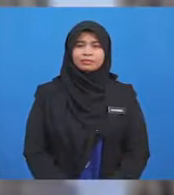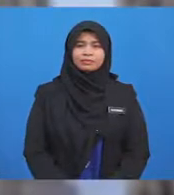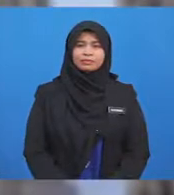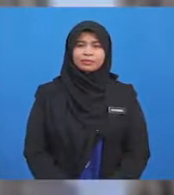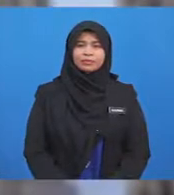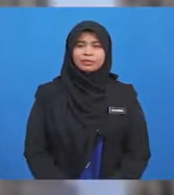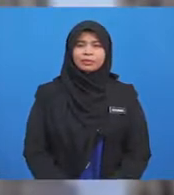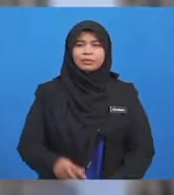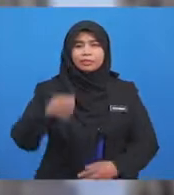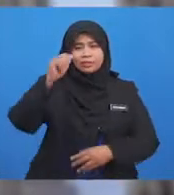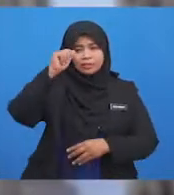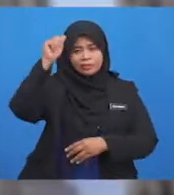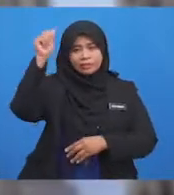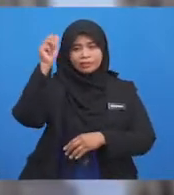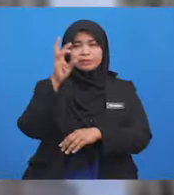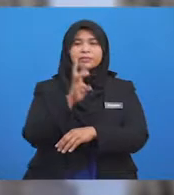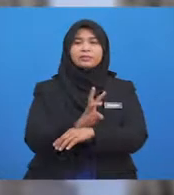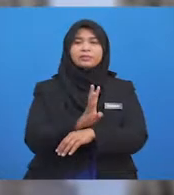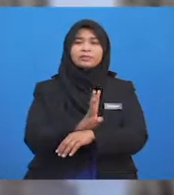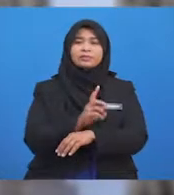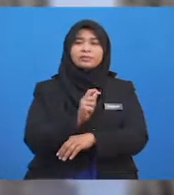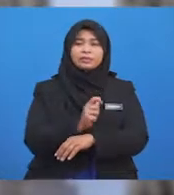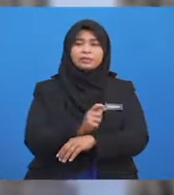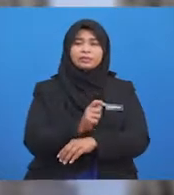Al-Fatihah